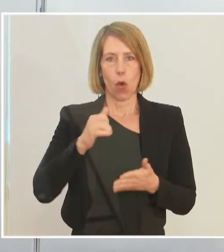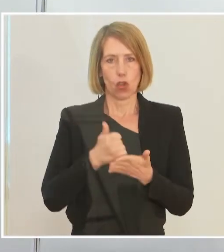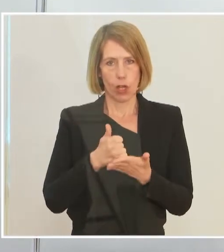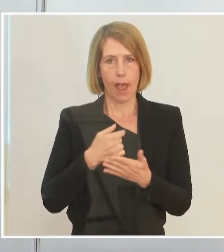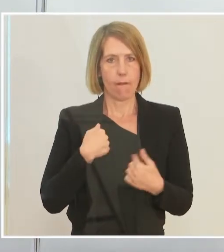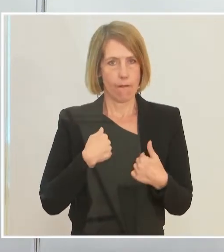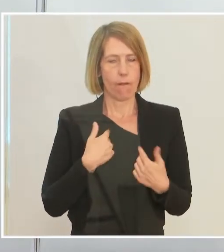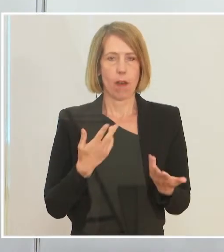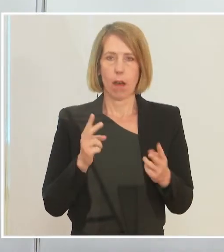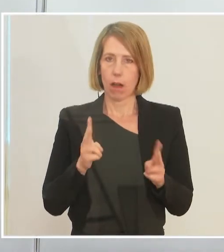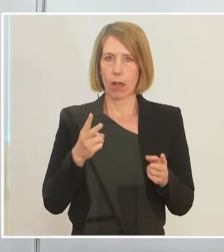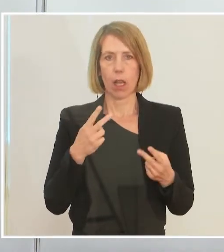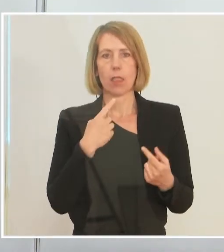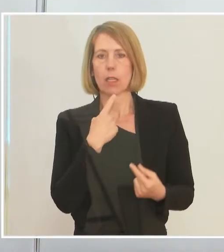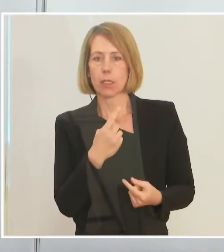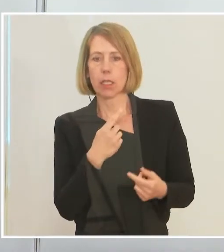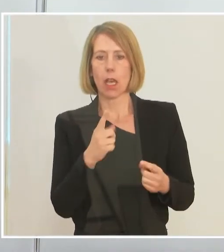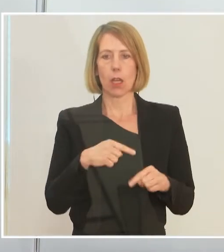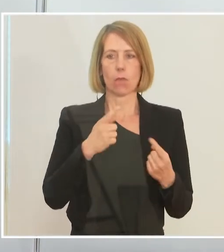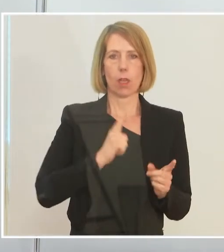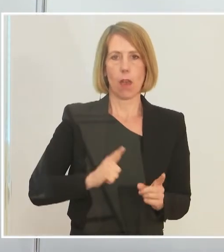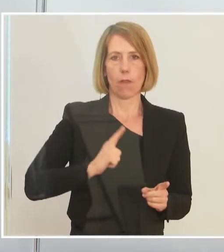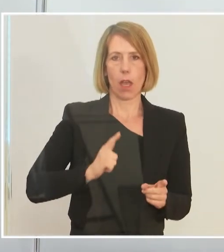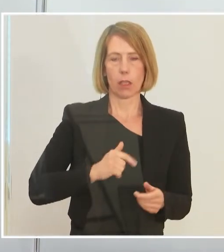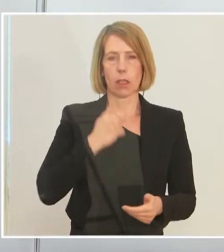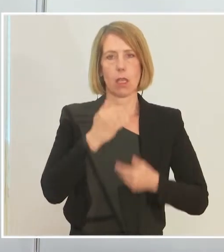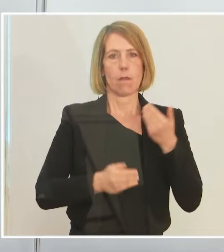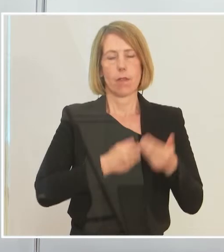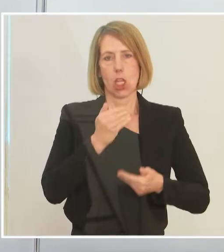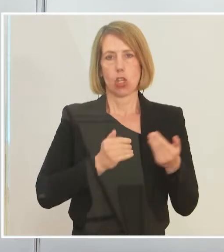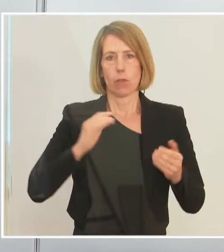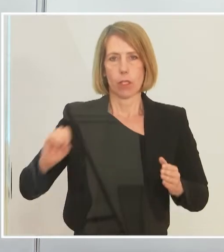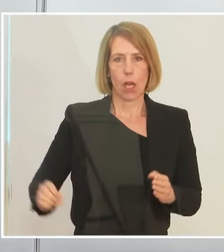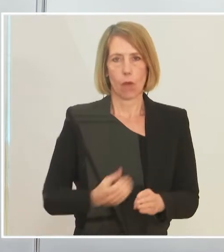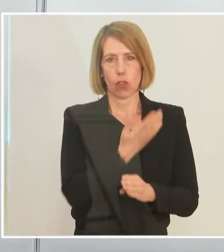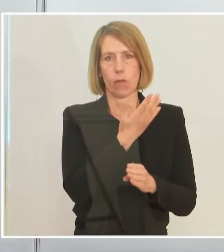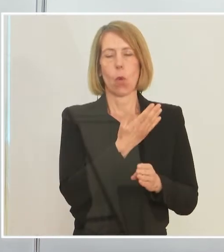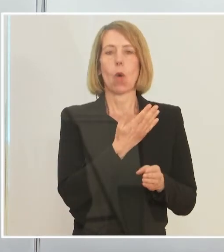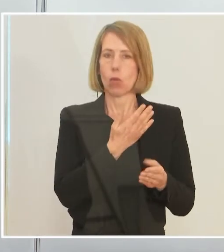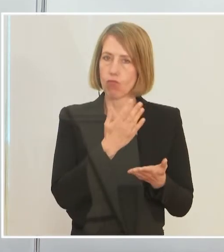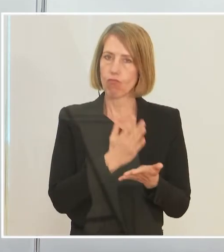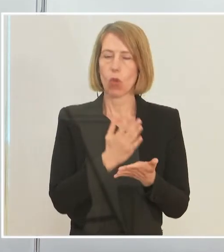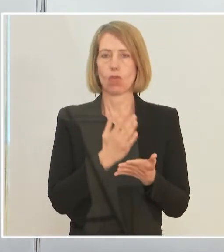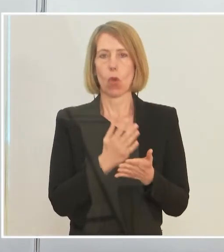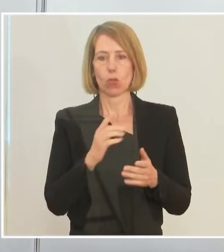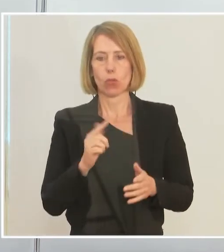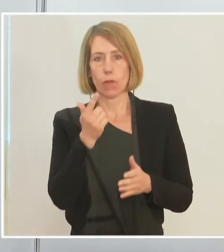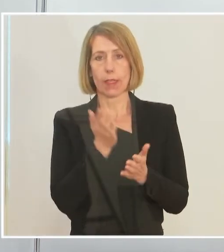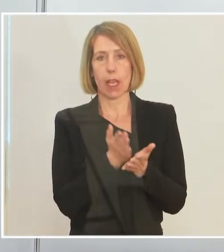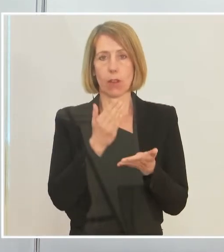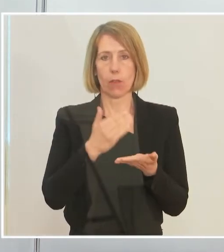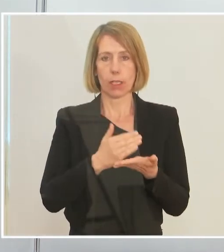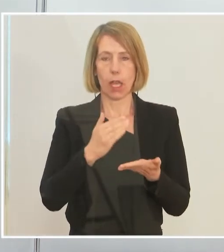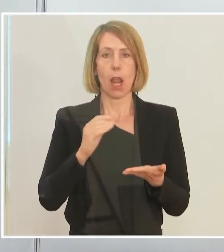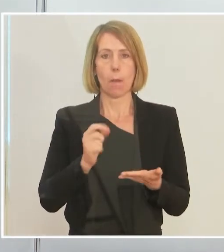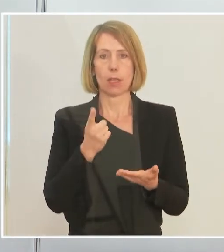sagen, wir erwarten einen Wirtschaftsaufschwung und wir erwarten diesen Wirtschaftsaufschwung schon im zweiten Quartal besonders